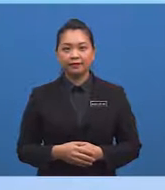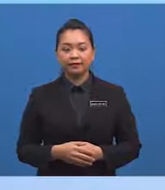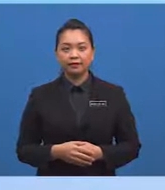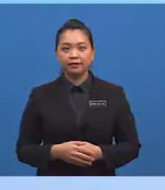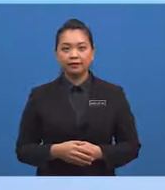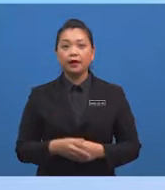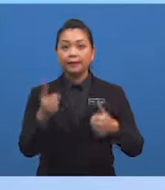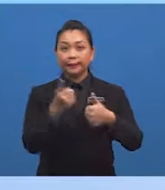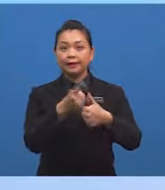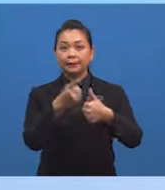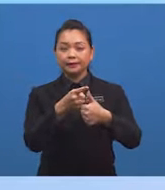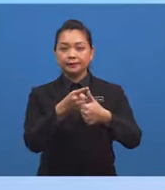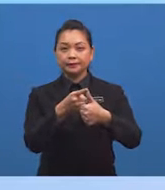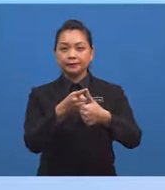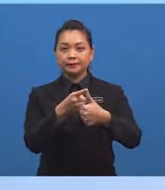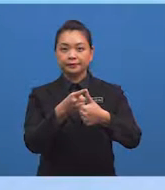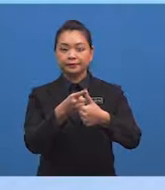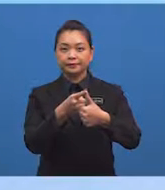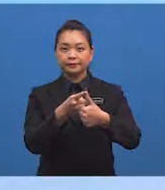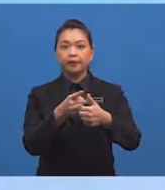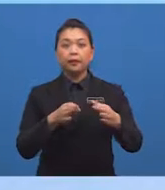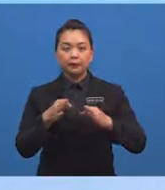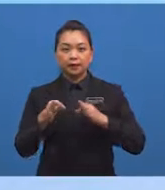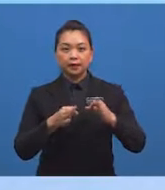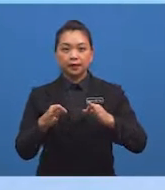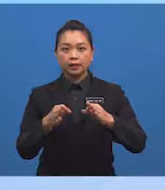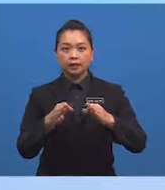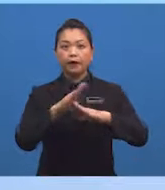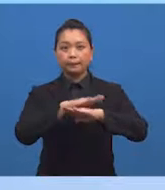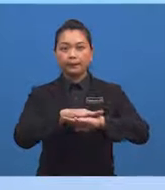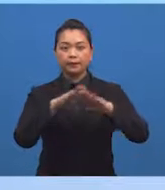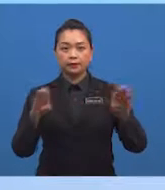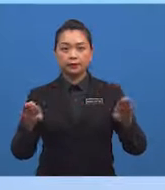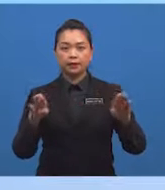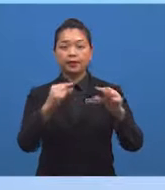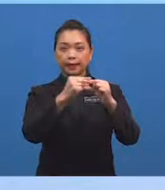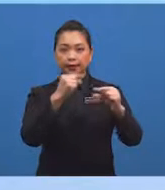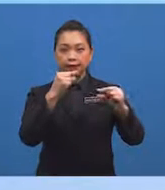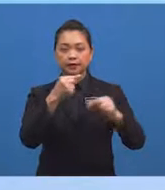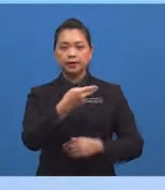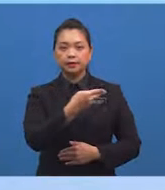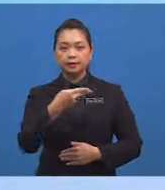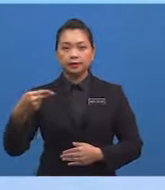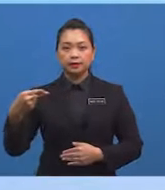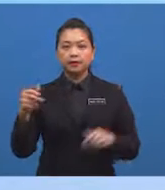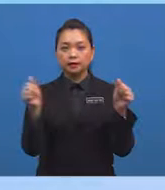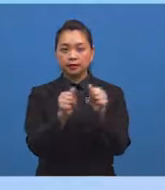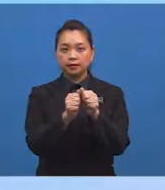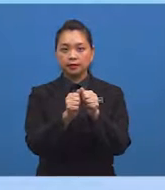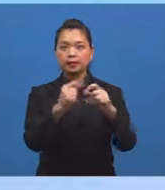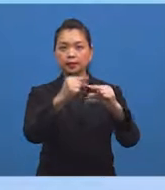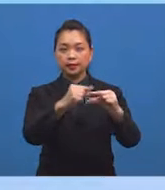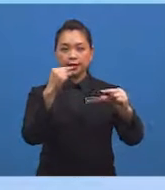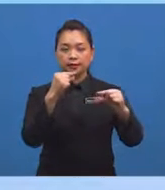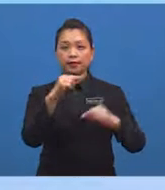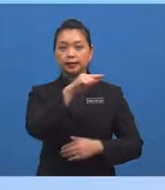Pertama Menerangkan perbezaan garis selari dengan